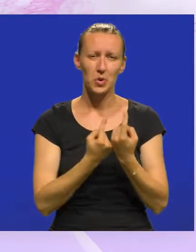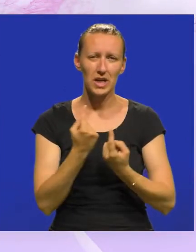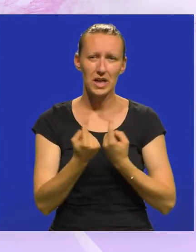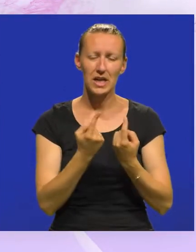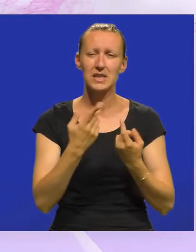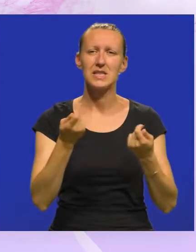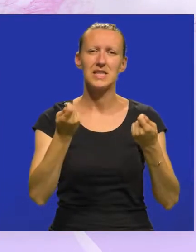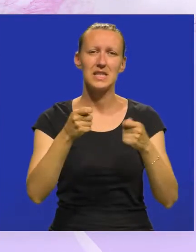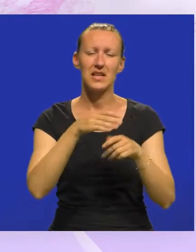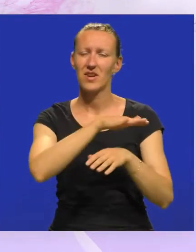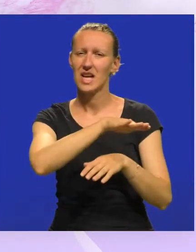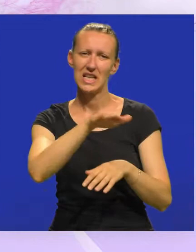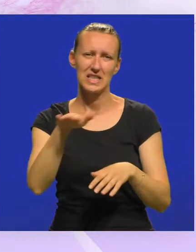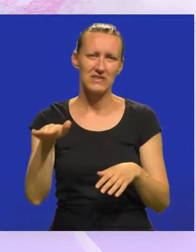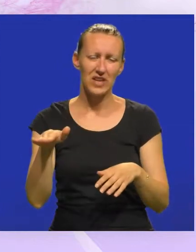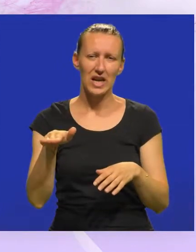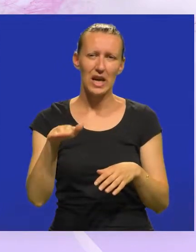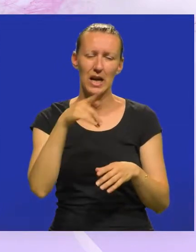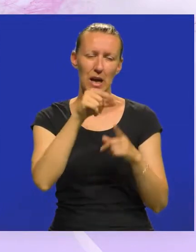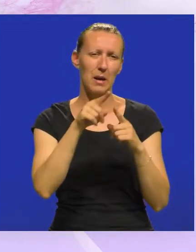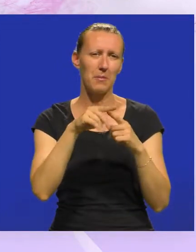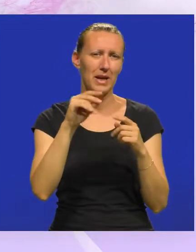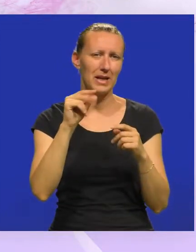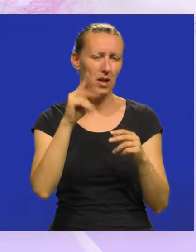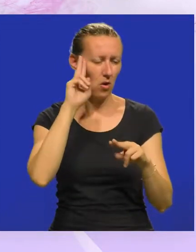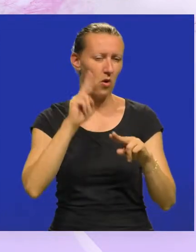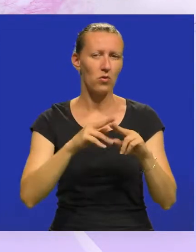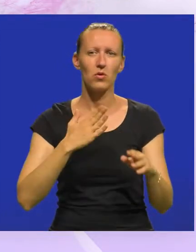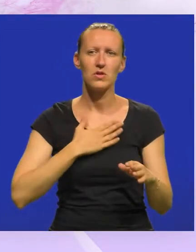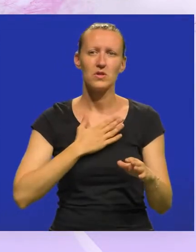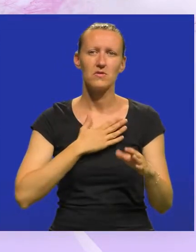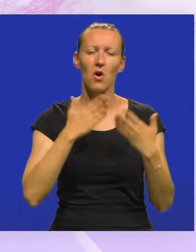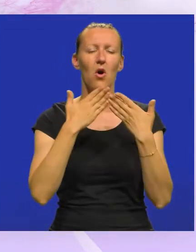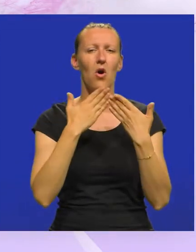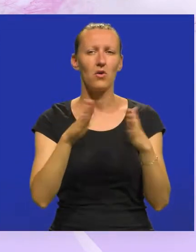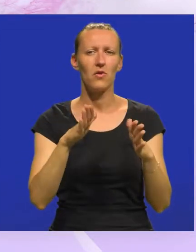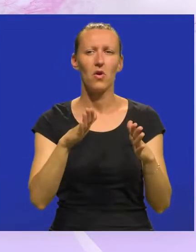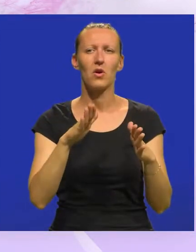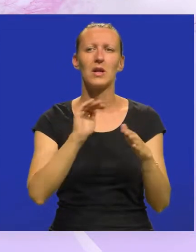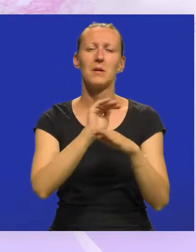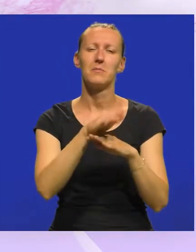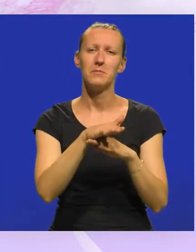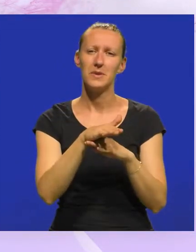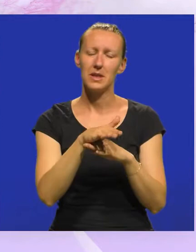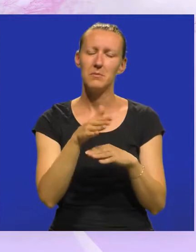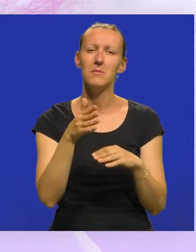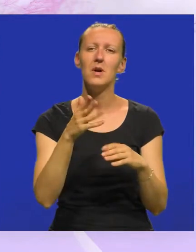zatvaranja svega, Petar je odlučio kroz svoju skulpturu otvoriti se prema